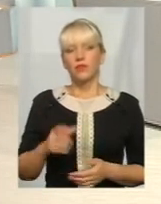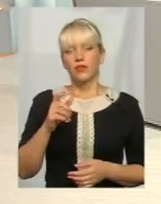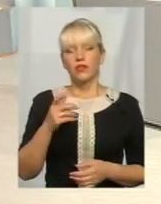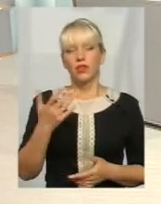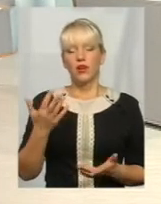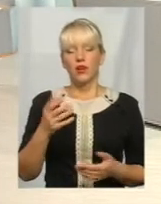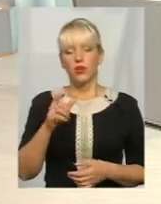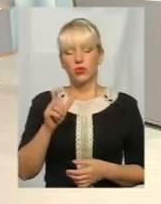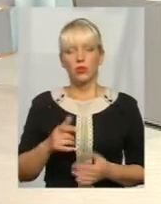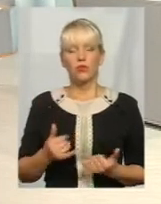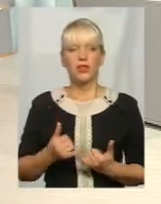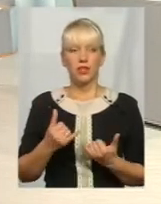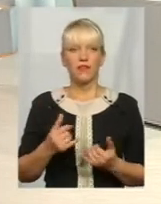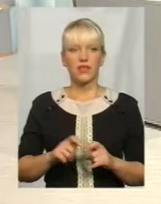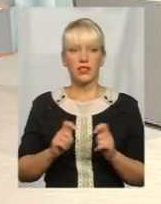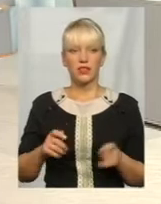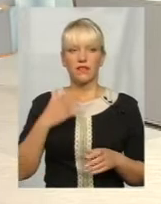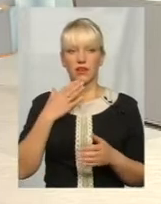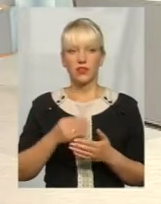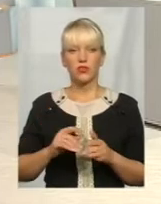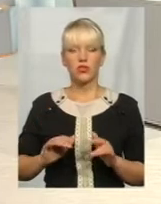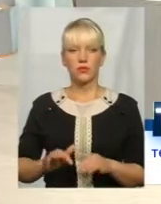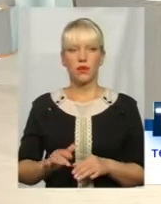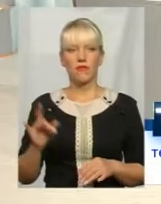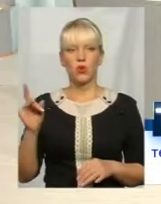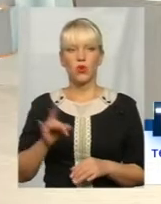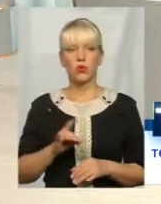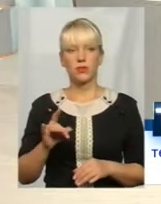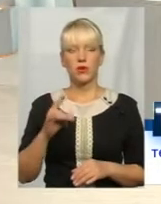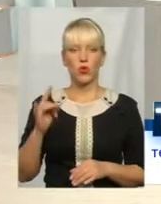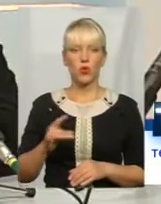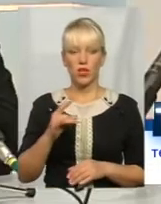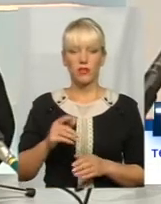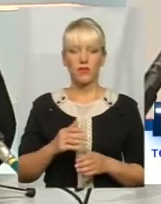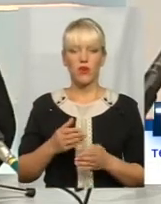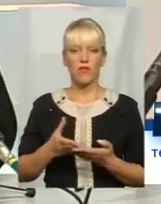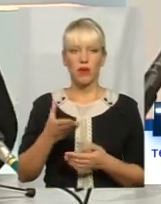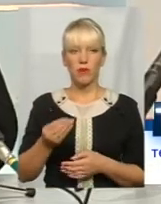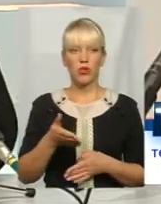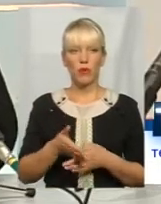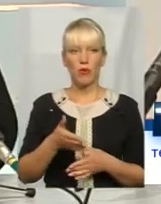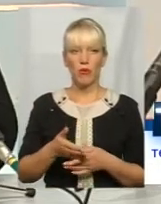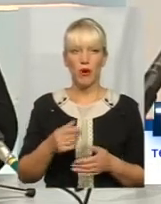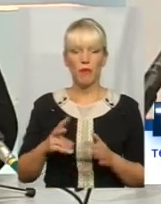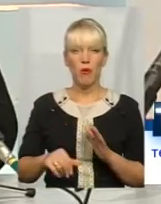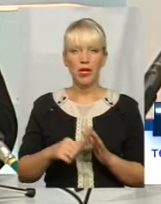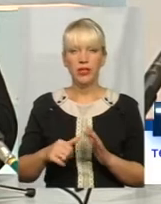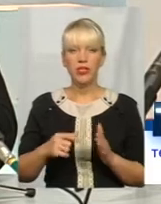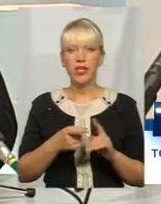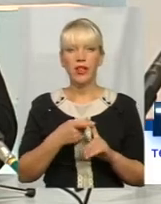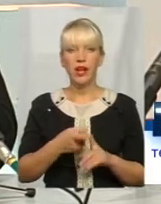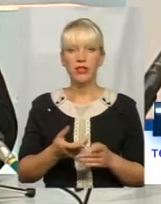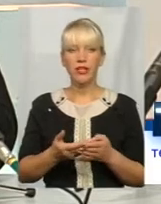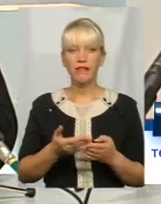для відкриття власної справи. Розмір одноразової виплати допомоги по безробіттю насамперед залежить